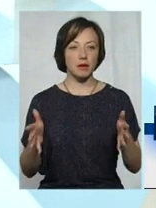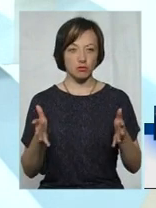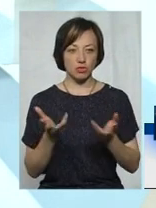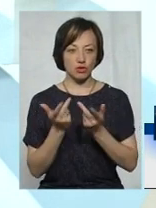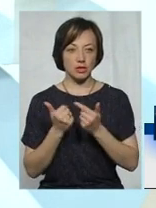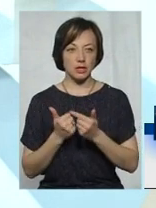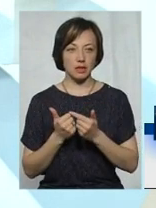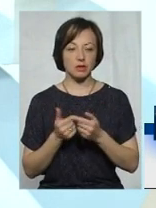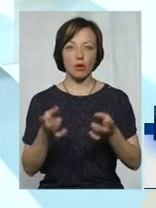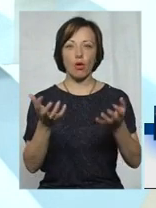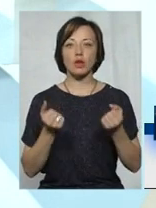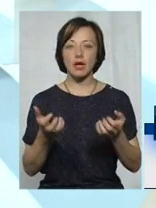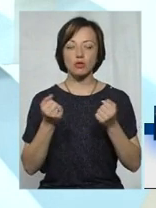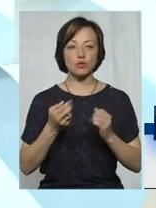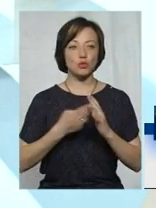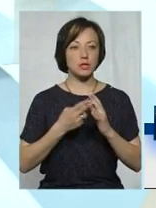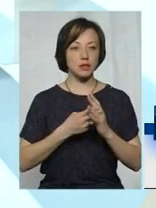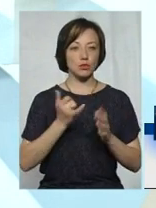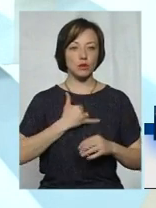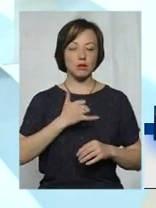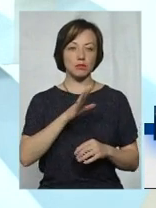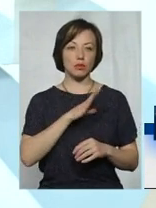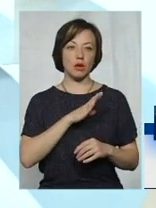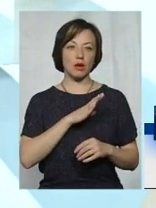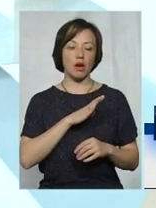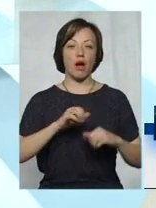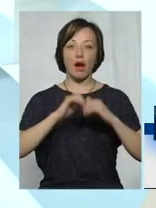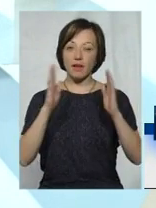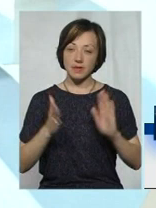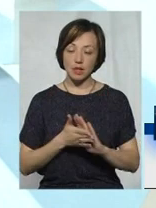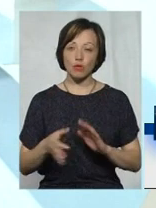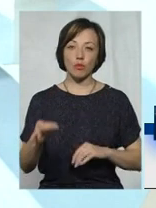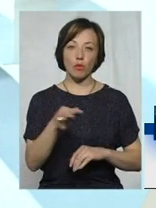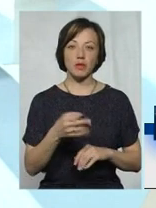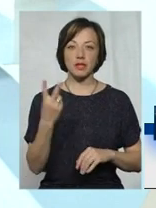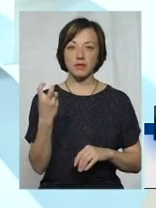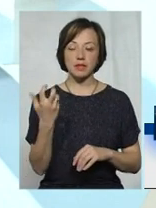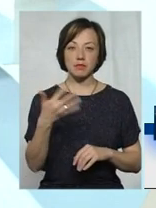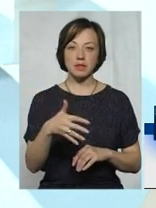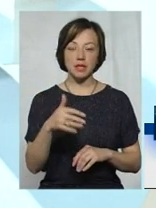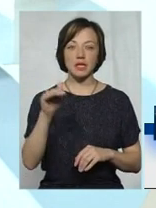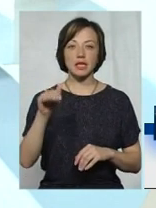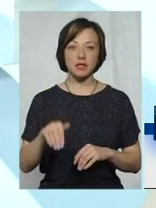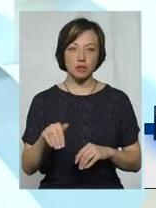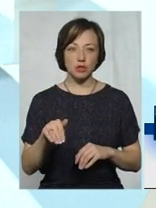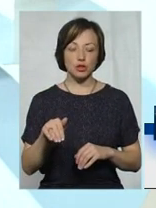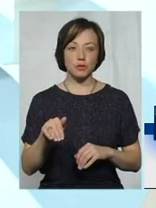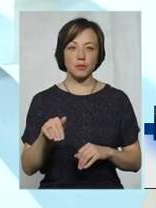одержувачів субсидій у нас була. А в цілому по області 250 тисяч